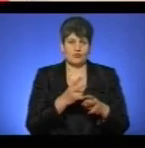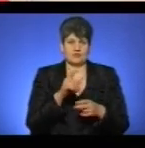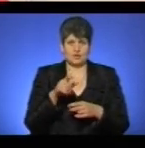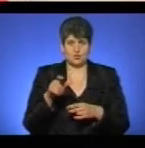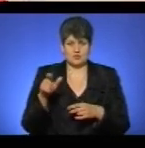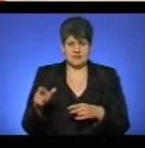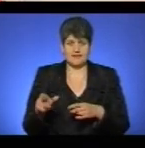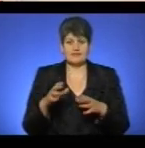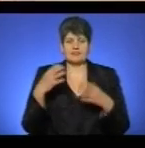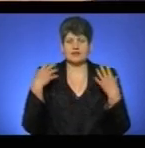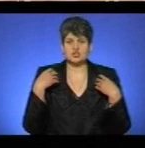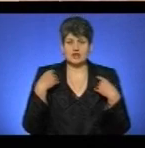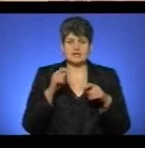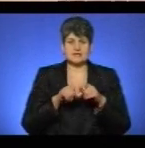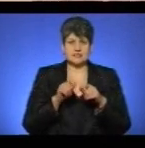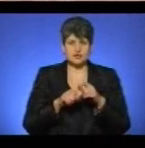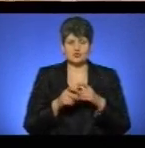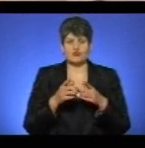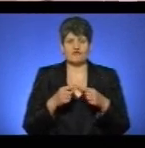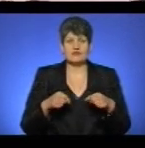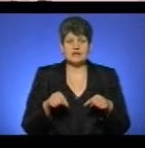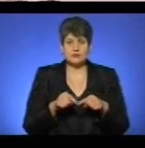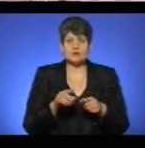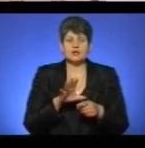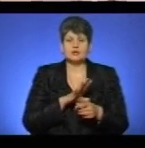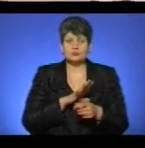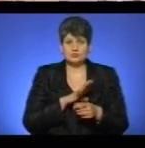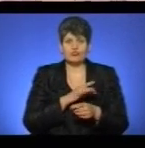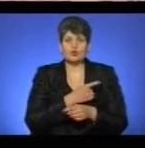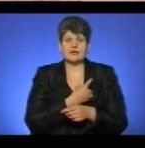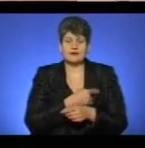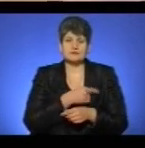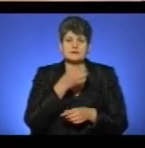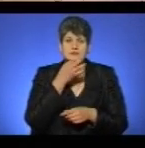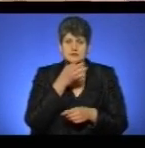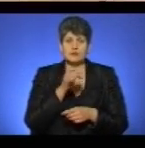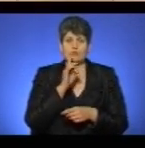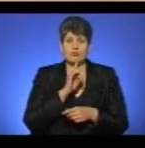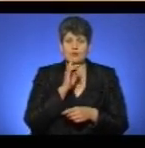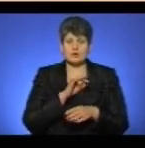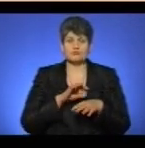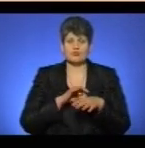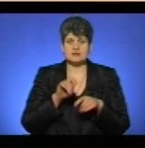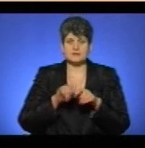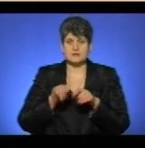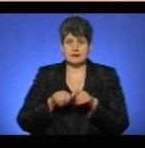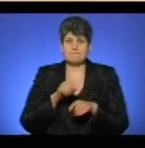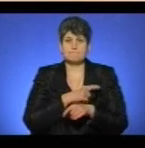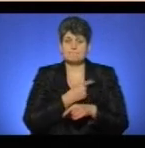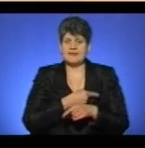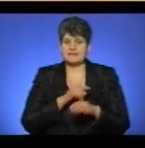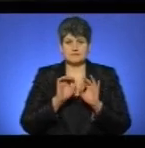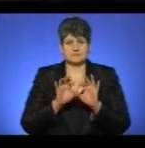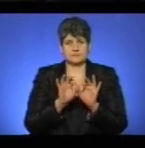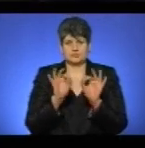Начальник слідчого відділу Тернополя Богдан Гульман, який перебував у лікарні, повідомив, що допоки тривають слідчі дії, медики не коментуватимуть.